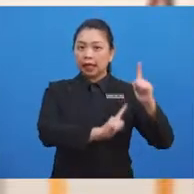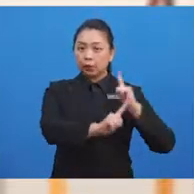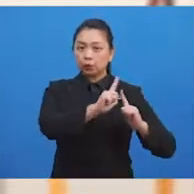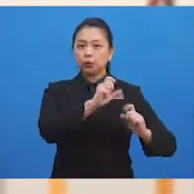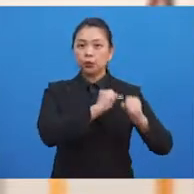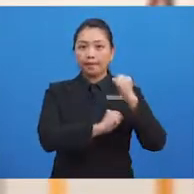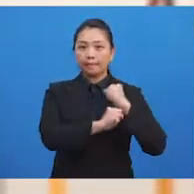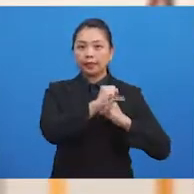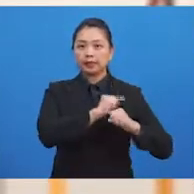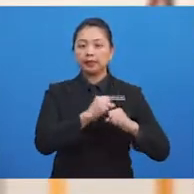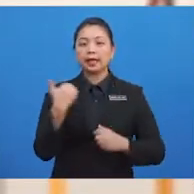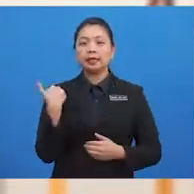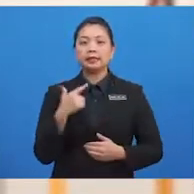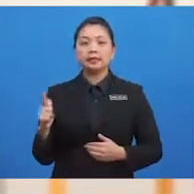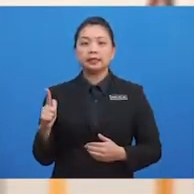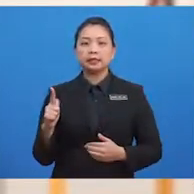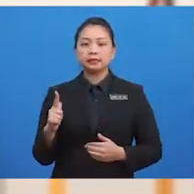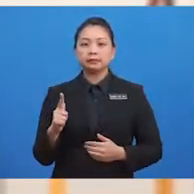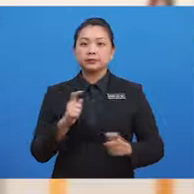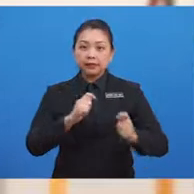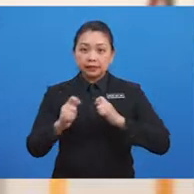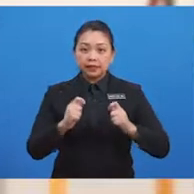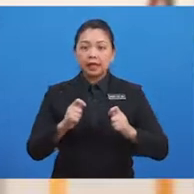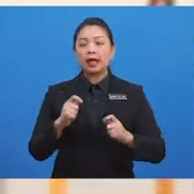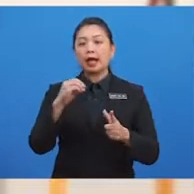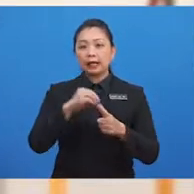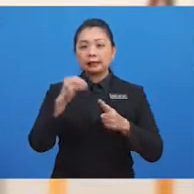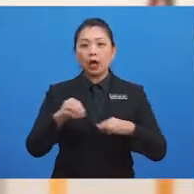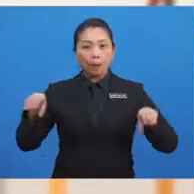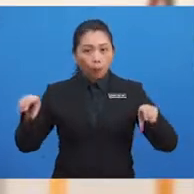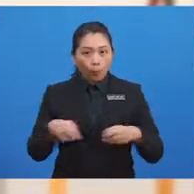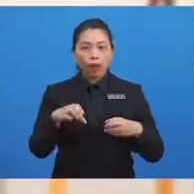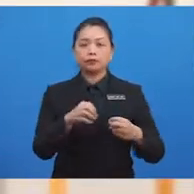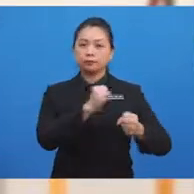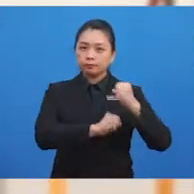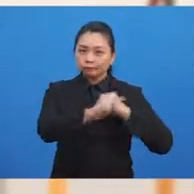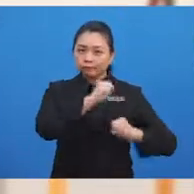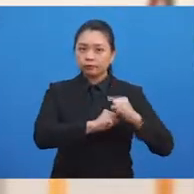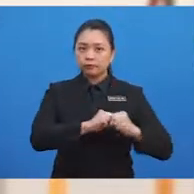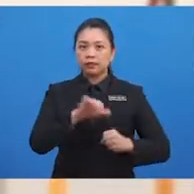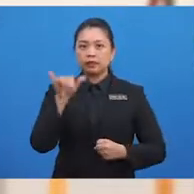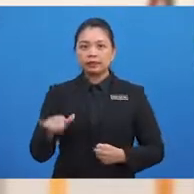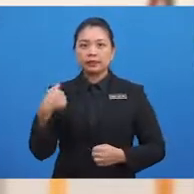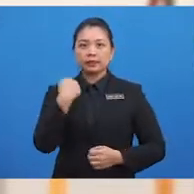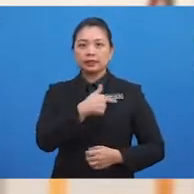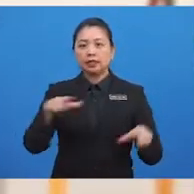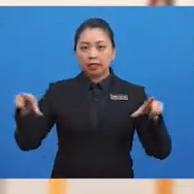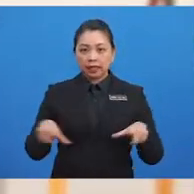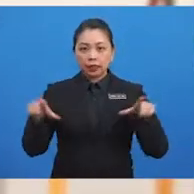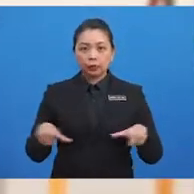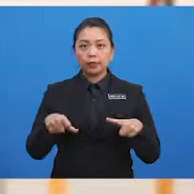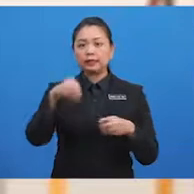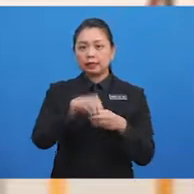adalah Tindakan atau perbuatan bersopan yang kita lakukan dalam